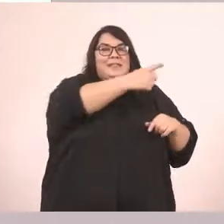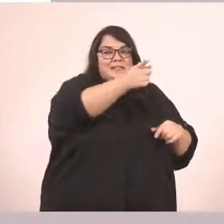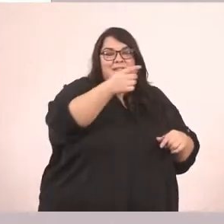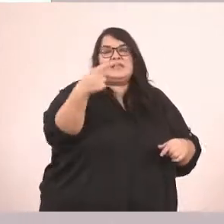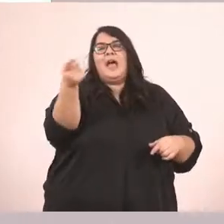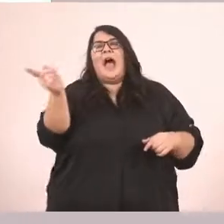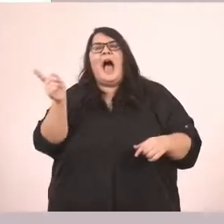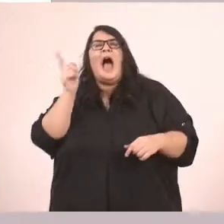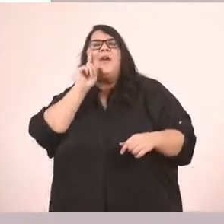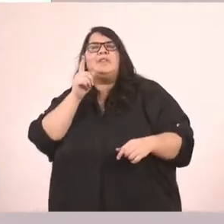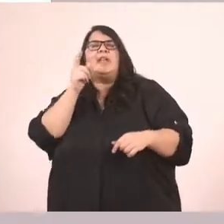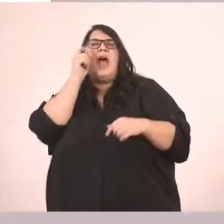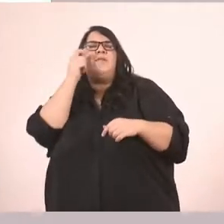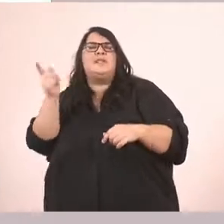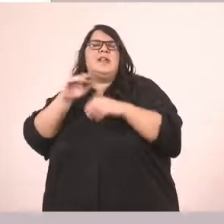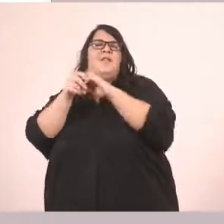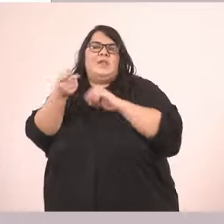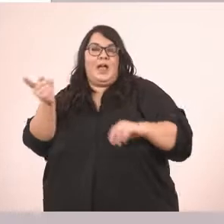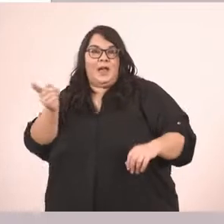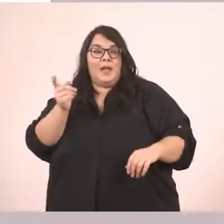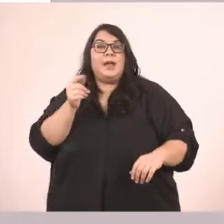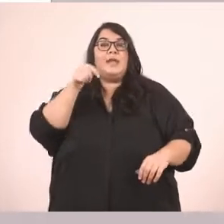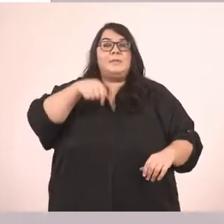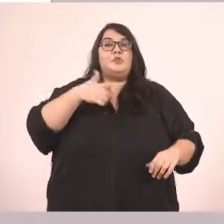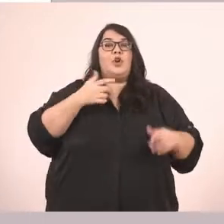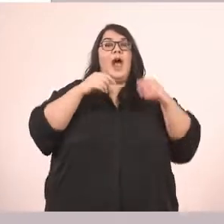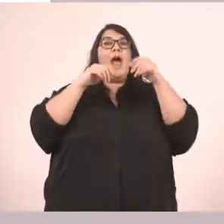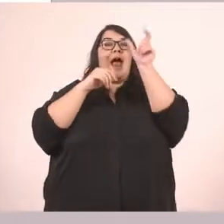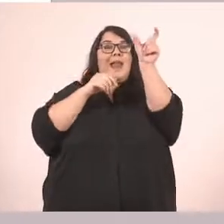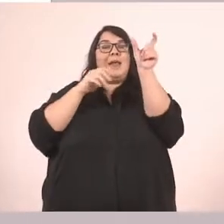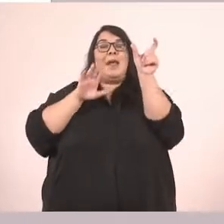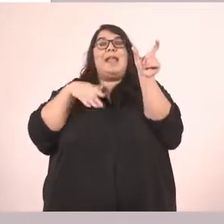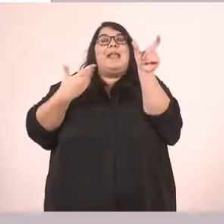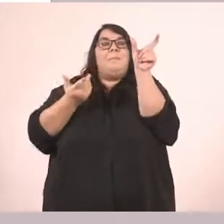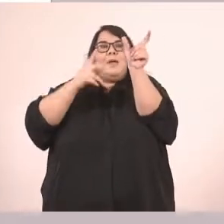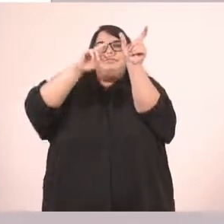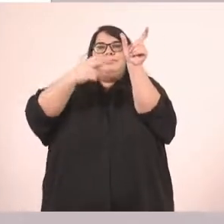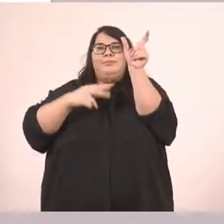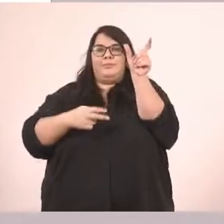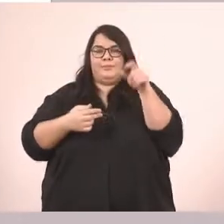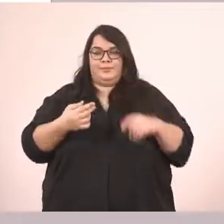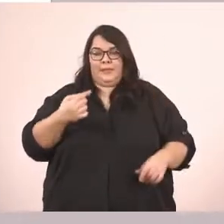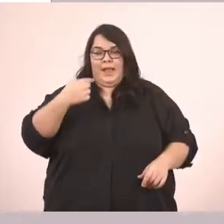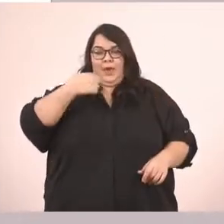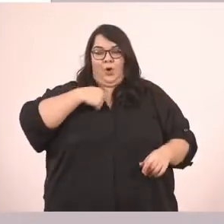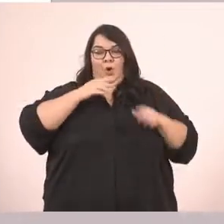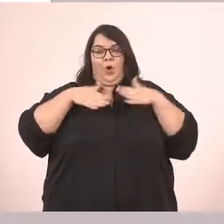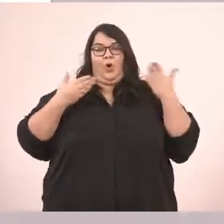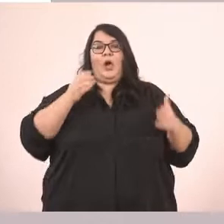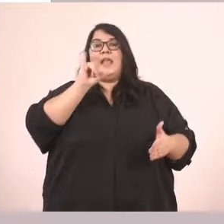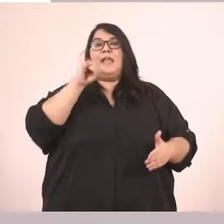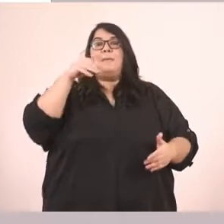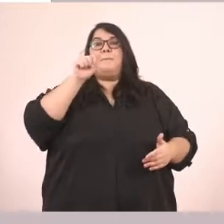αυτοί, αυτές, αυτά. Εμείς θα πάμε να κλείνουμε τώρα το ρήμα είμαι. Εγώ είμαι.